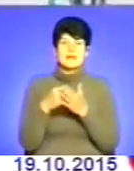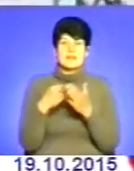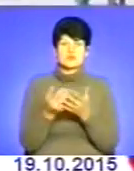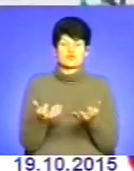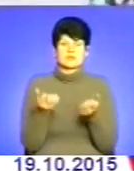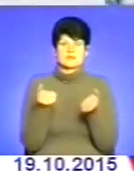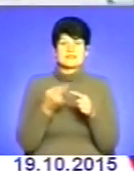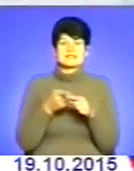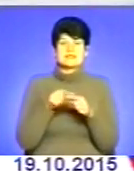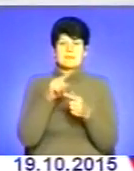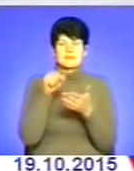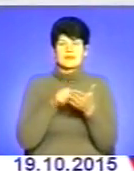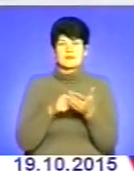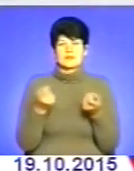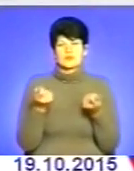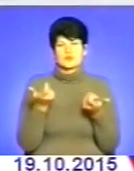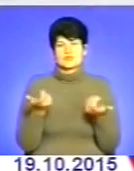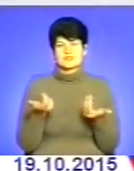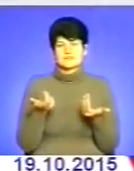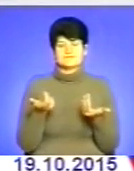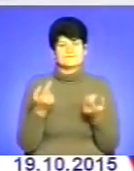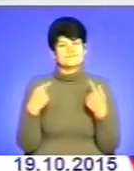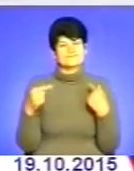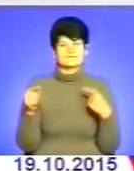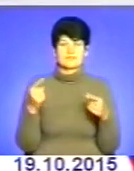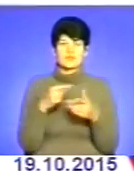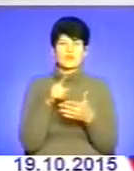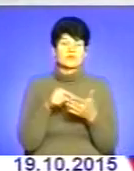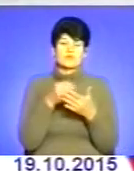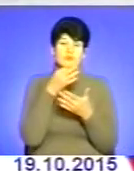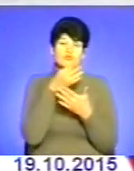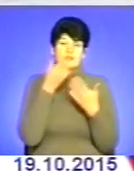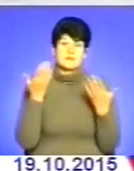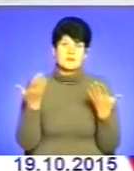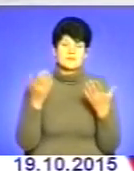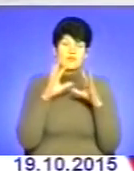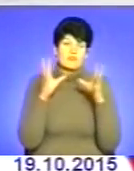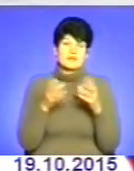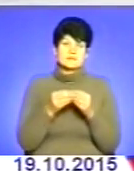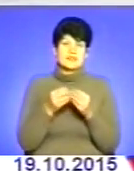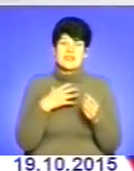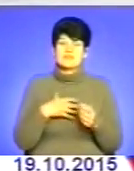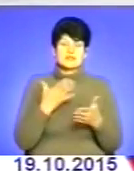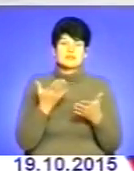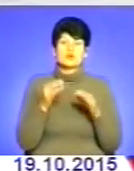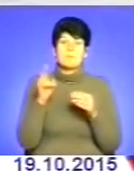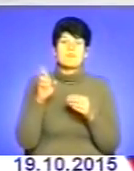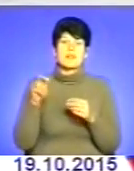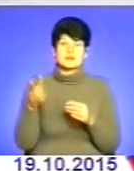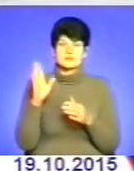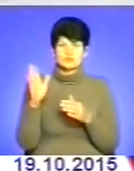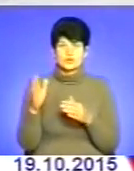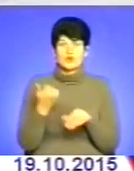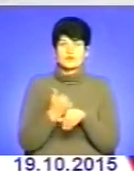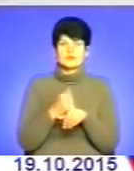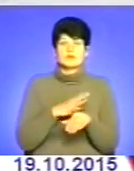Це питання таке трошки, розкажу, слизьке, на нього відповіді немає В принципі, мабуть, не важливо, на чому балансі буде стояти Головне, щоб це